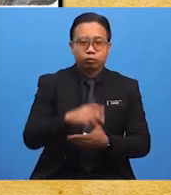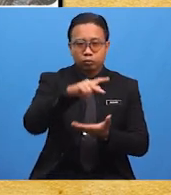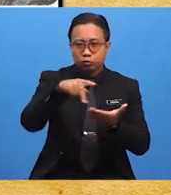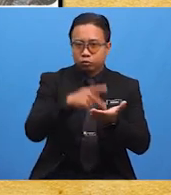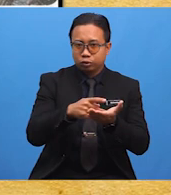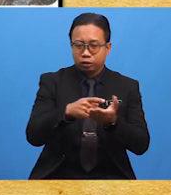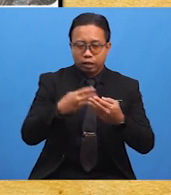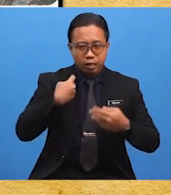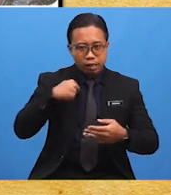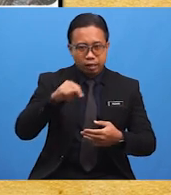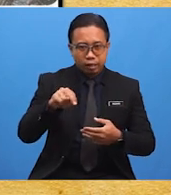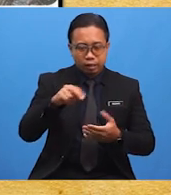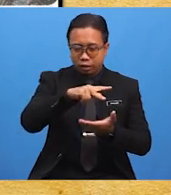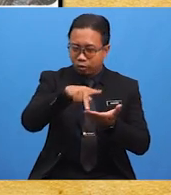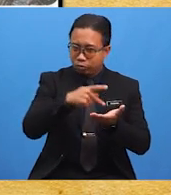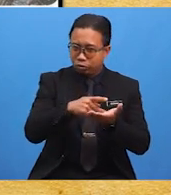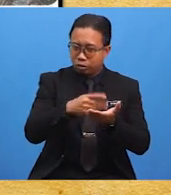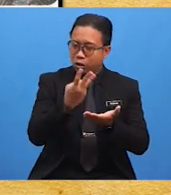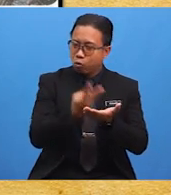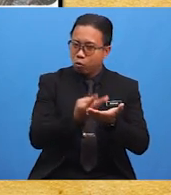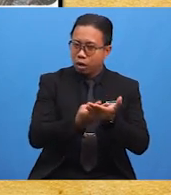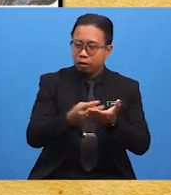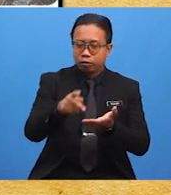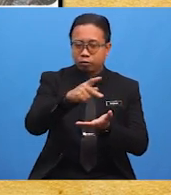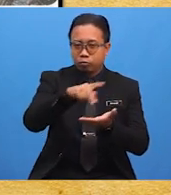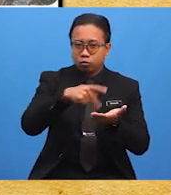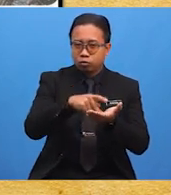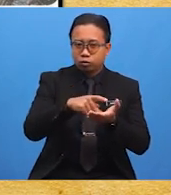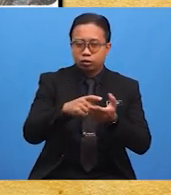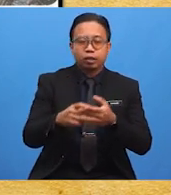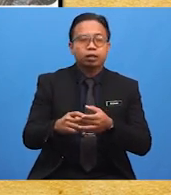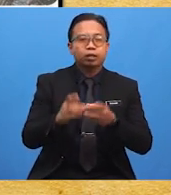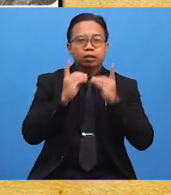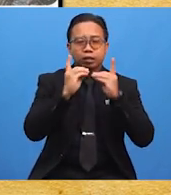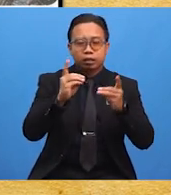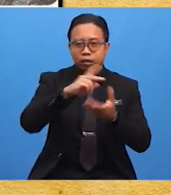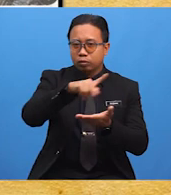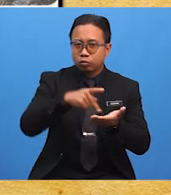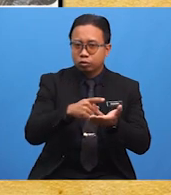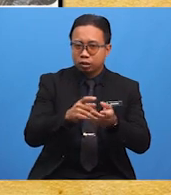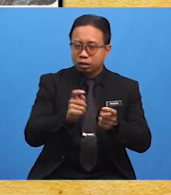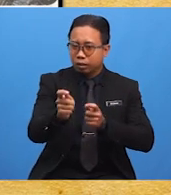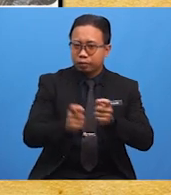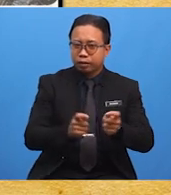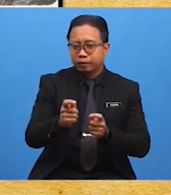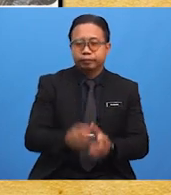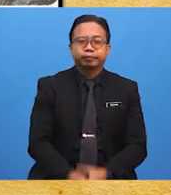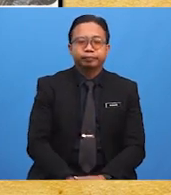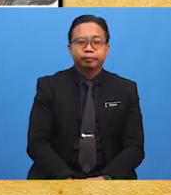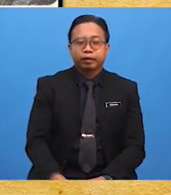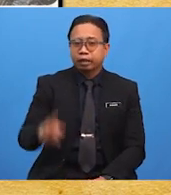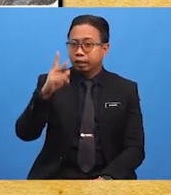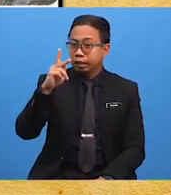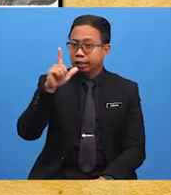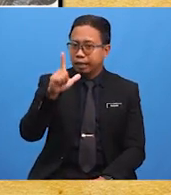kewangan, pusat pendidikan dan pusat pentadbiran. Sebagai contoh, Kuala Lumpur,